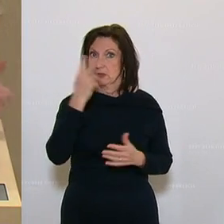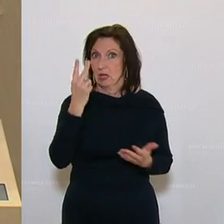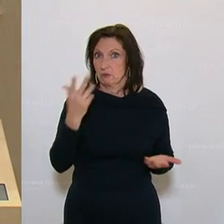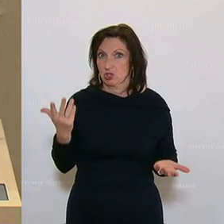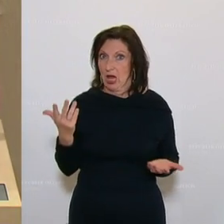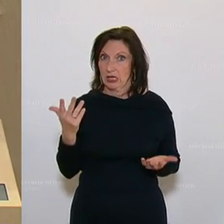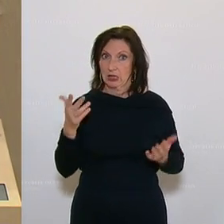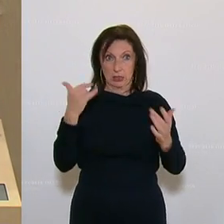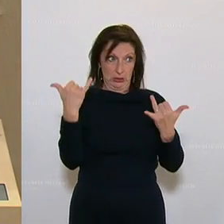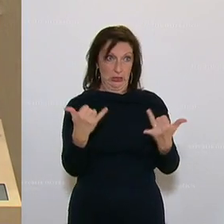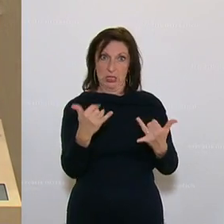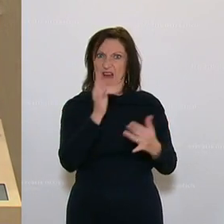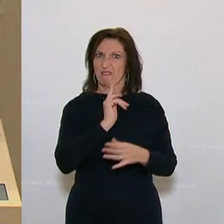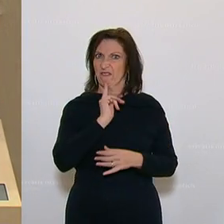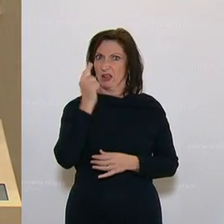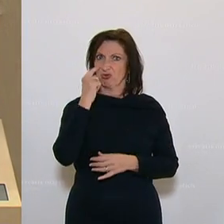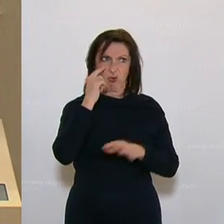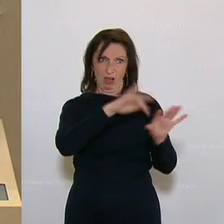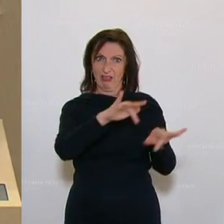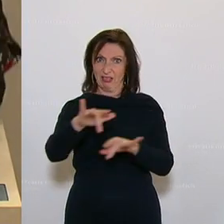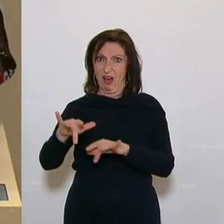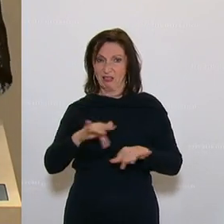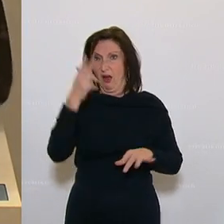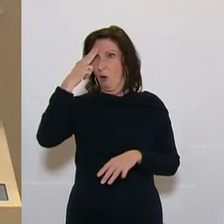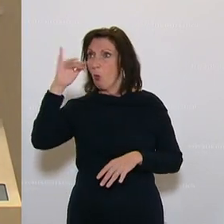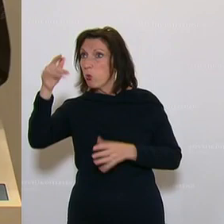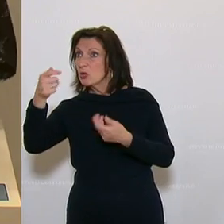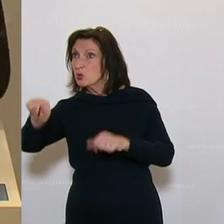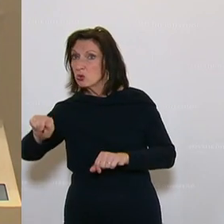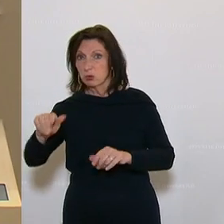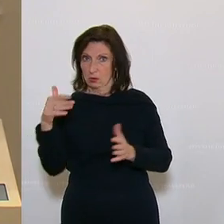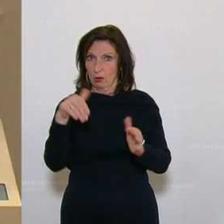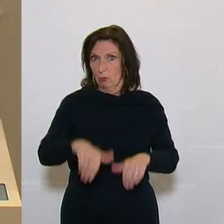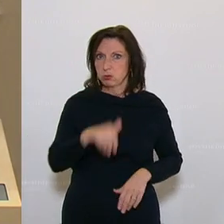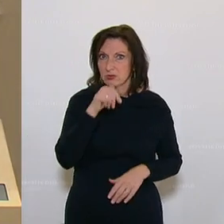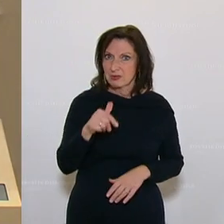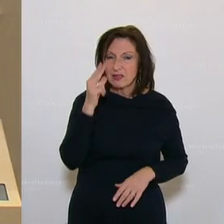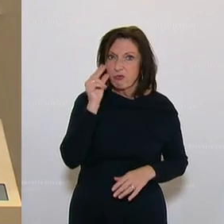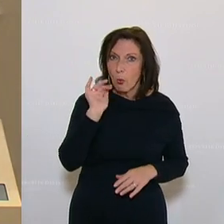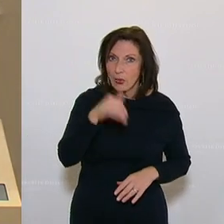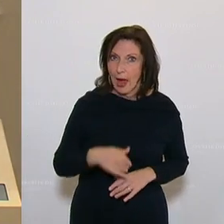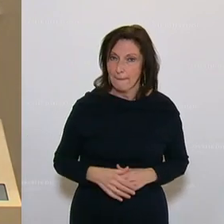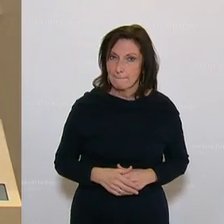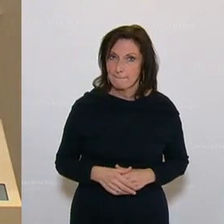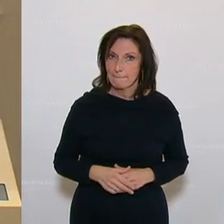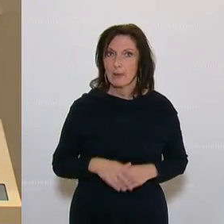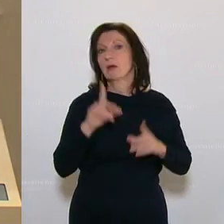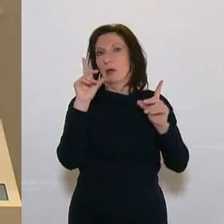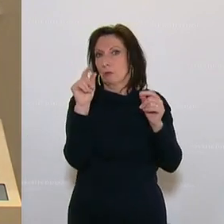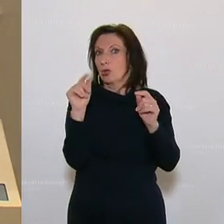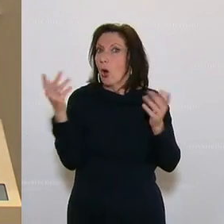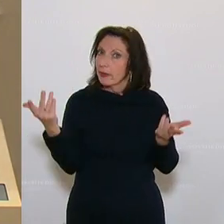weniger Studierende im Moment sozusagen haben. Weil wenn die Uni zu ist, brauche ich kein Wohnheim. Damit verbunden natürlich auch